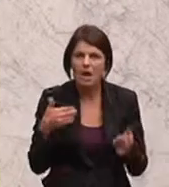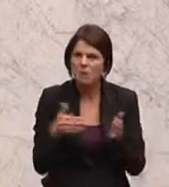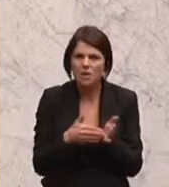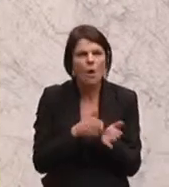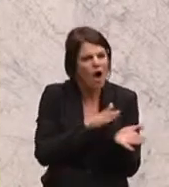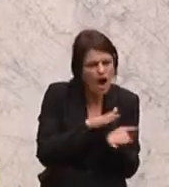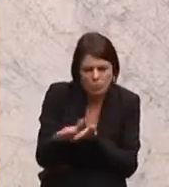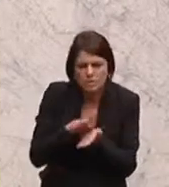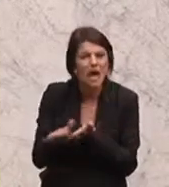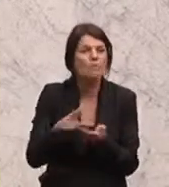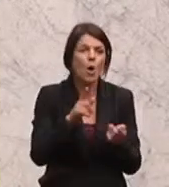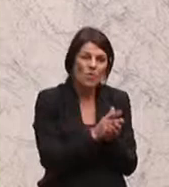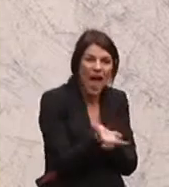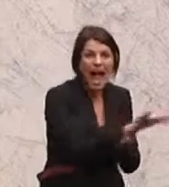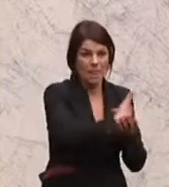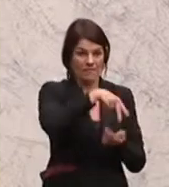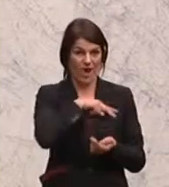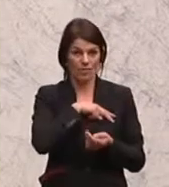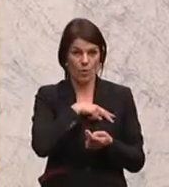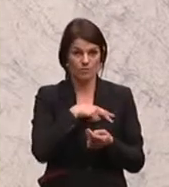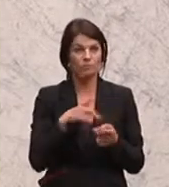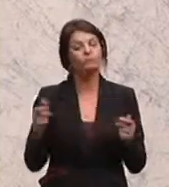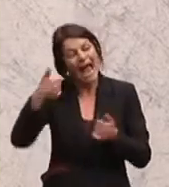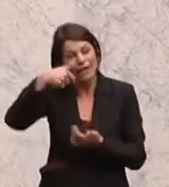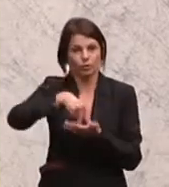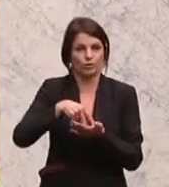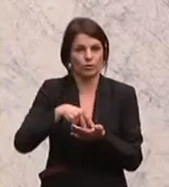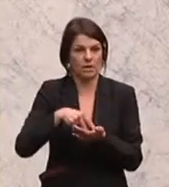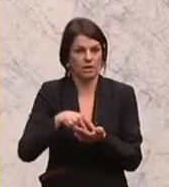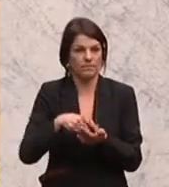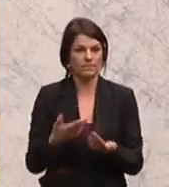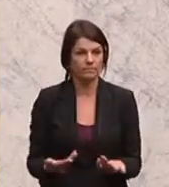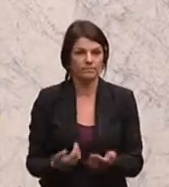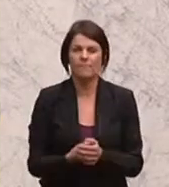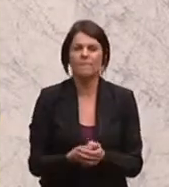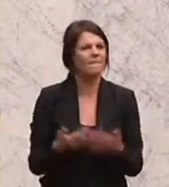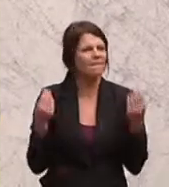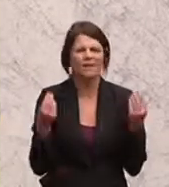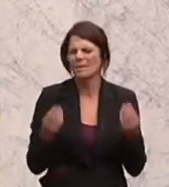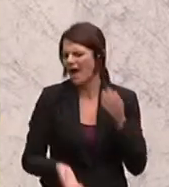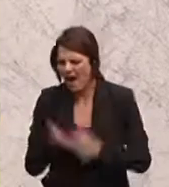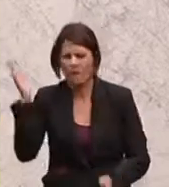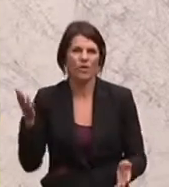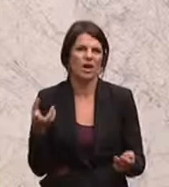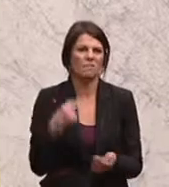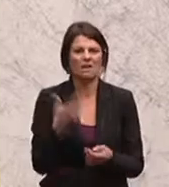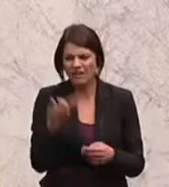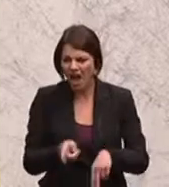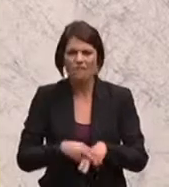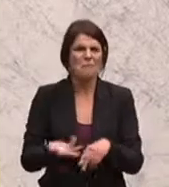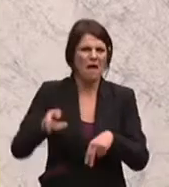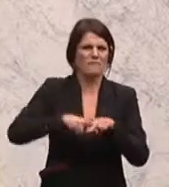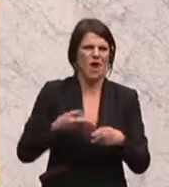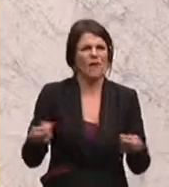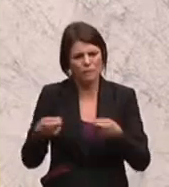Ausgaben- und Einnahmenverantwortung in einer Hand. Und es muss endlich einmal abgefahren werden mit diesen Dreifach-Mehrfach